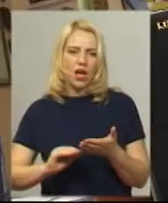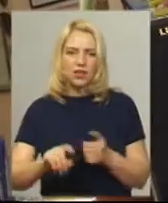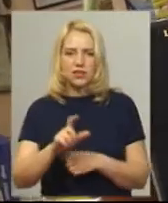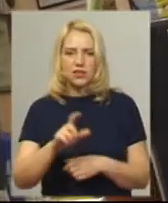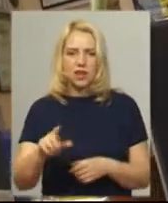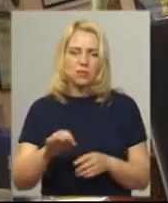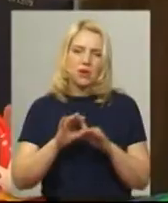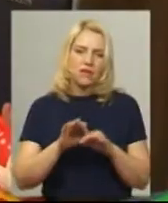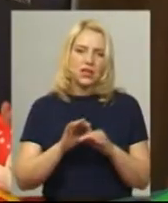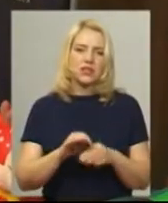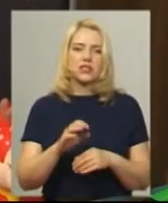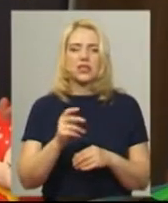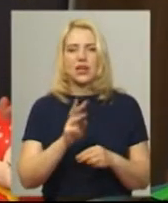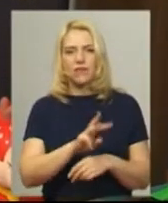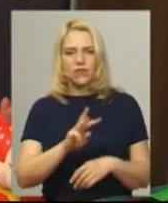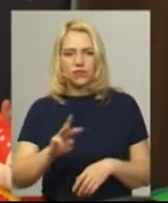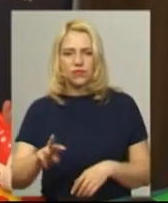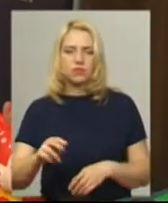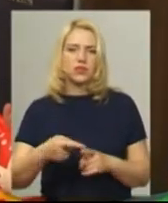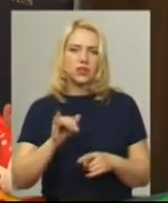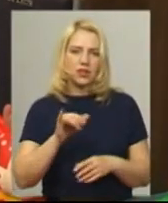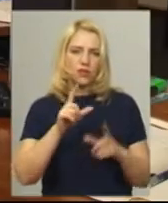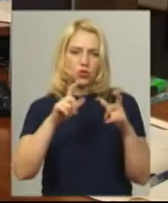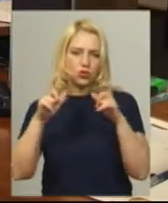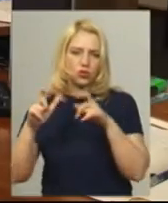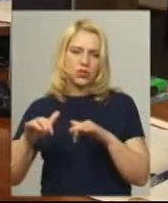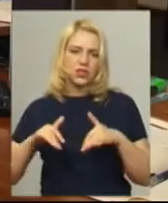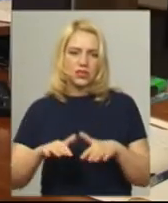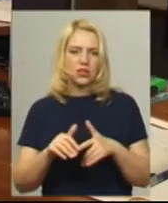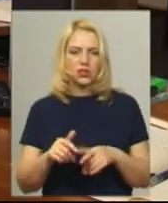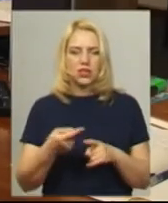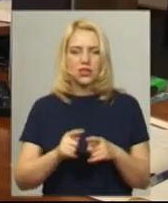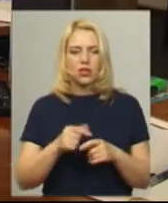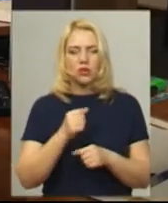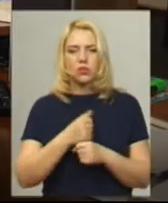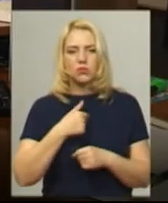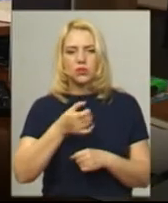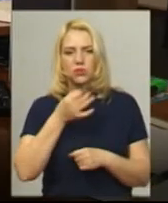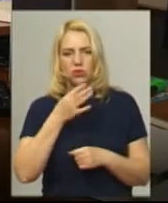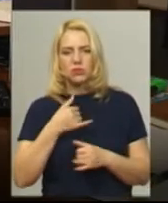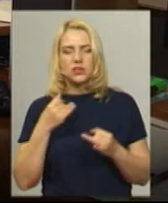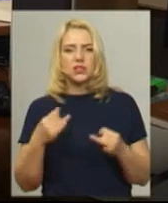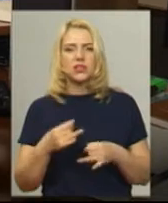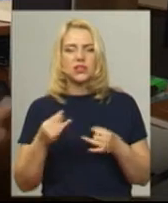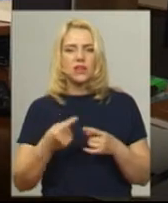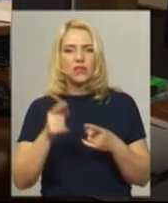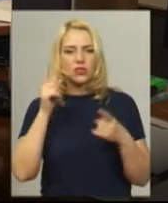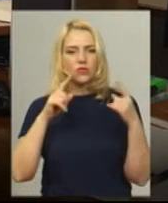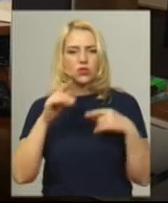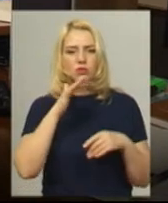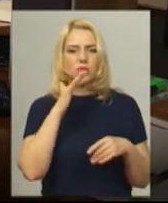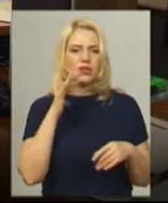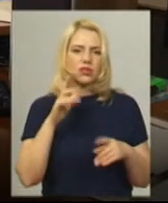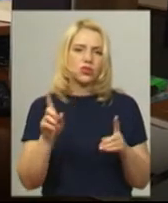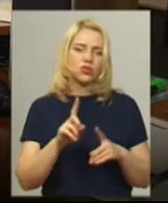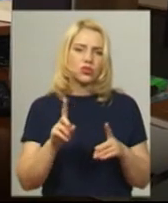-релізи, вести сторінки в соцмережах міськради та фотографувати заходи. Робота мені це дуже подобається, дуже цікава, вона творча, вона багато в чому дуже